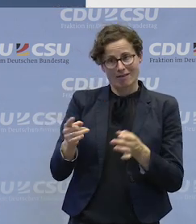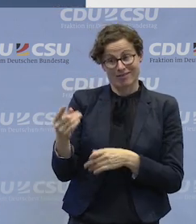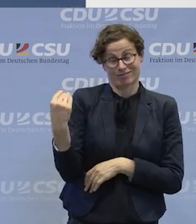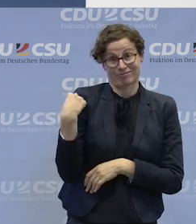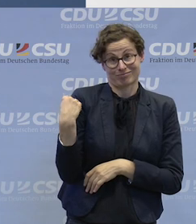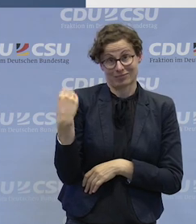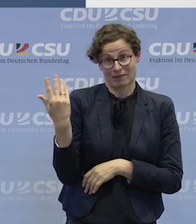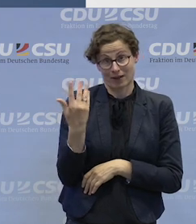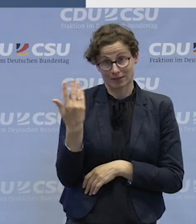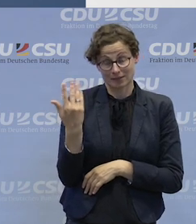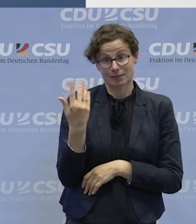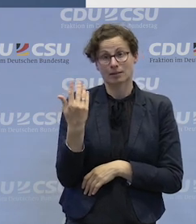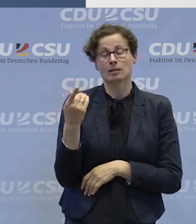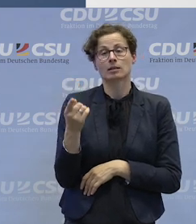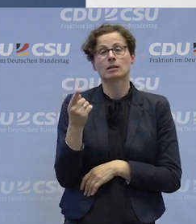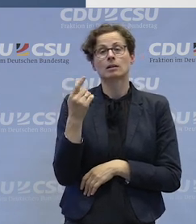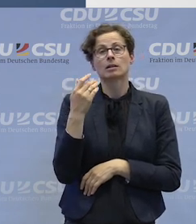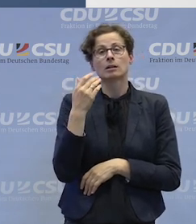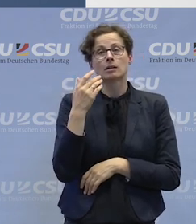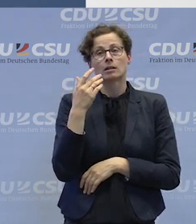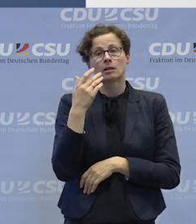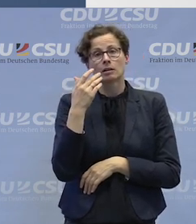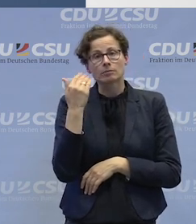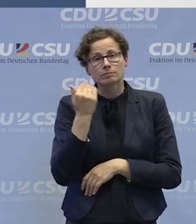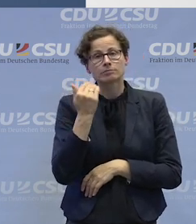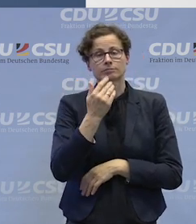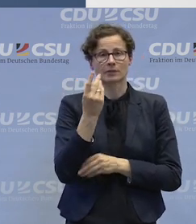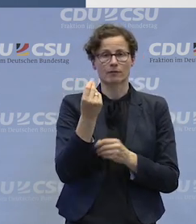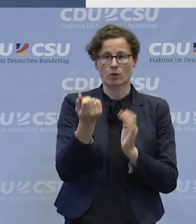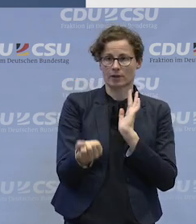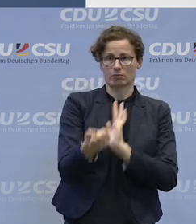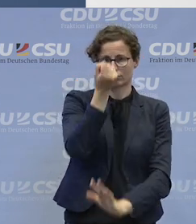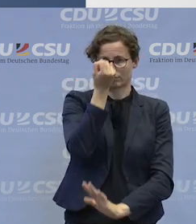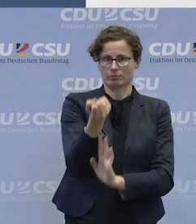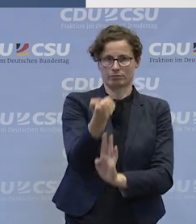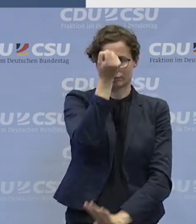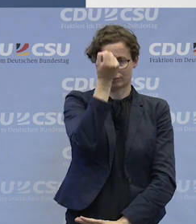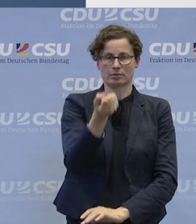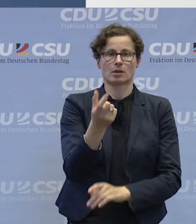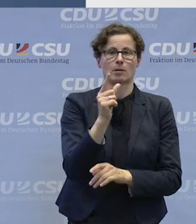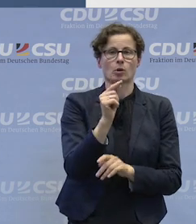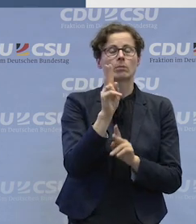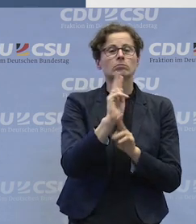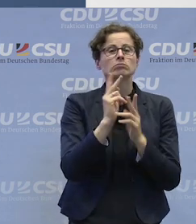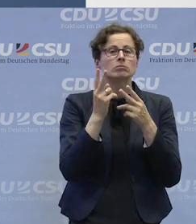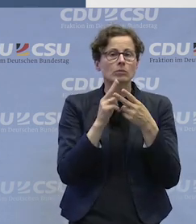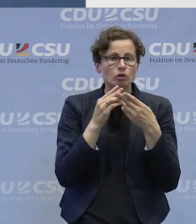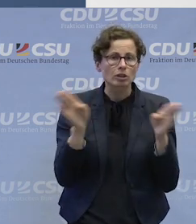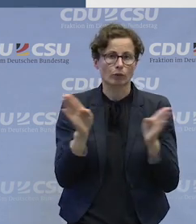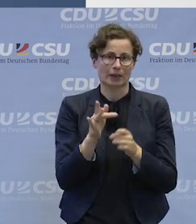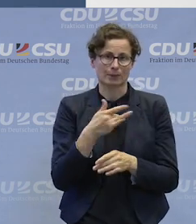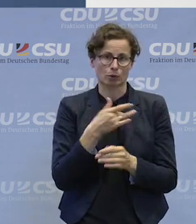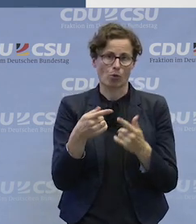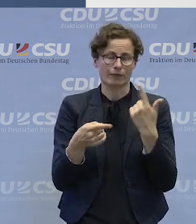ist, wie sehr sie in der Allgemeinheit stigmatisiert werden. Also Menschen, die Antizophrie erleiden,